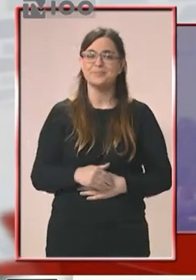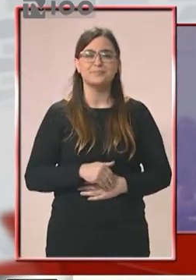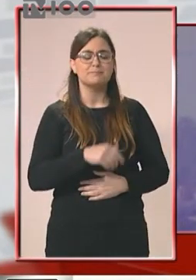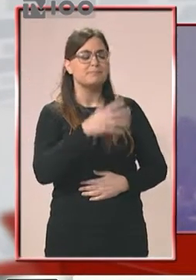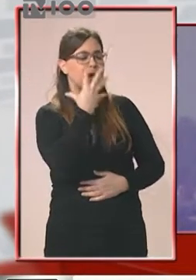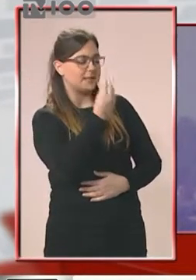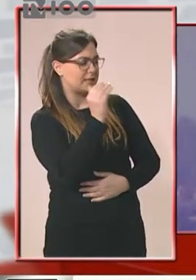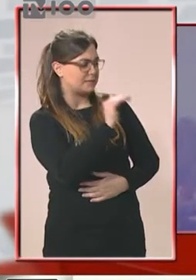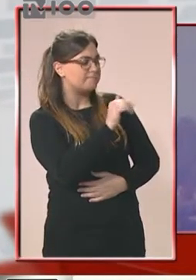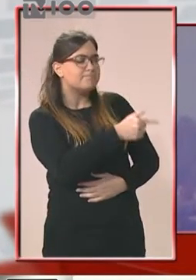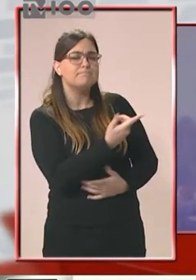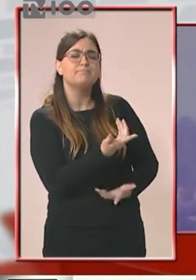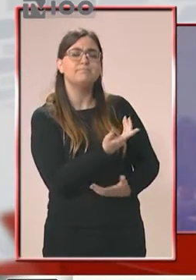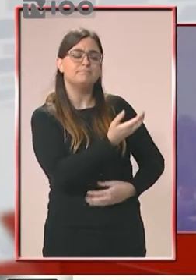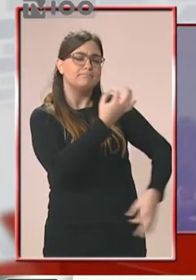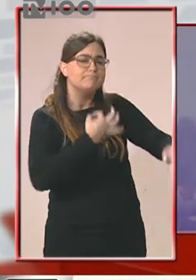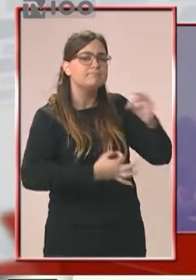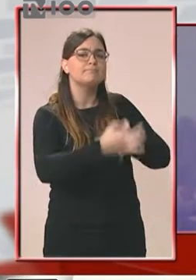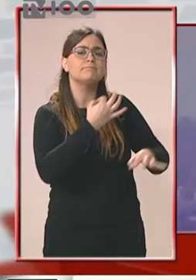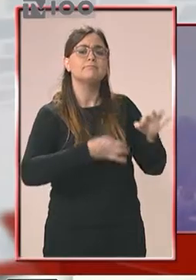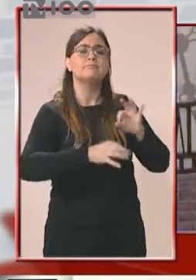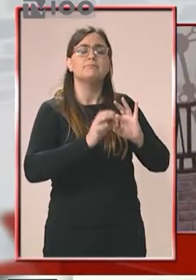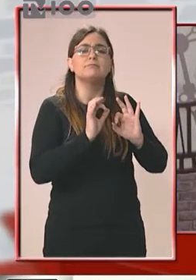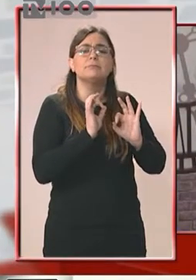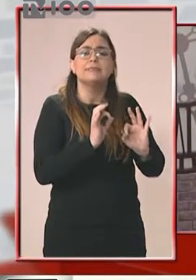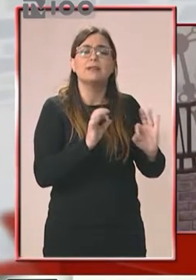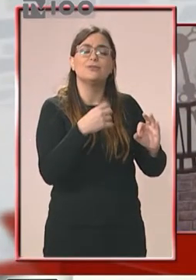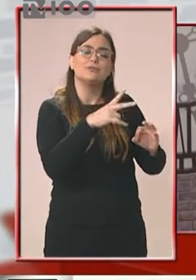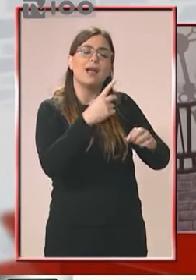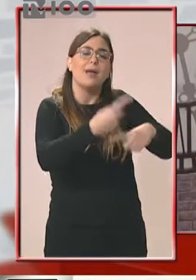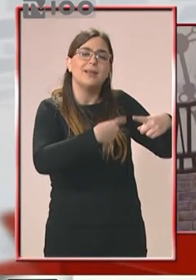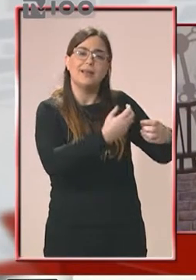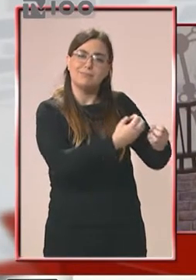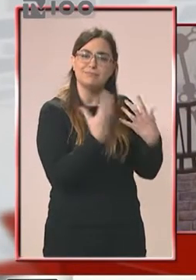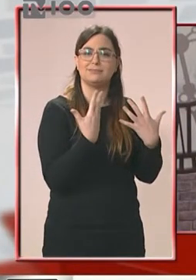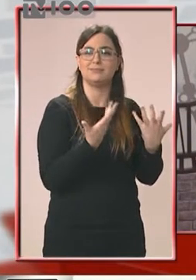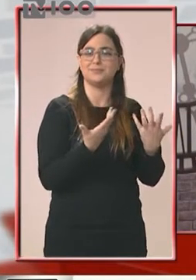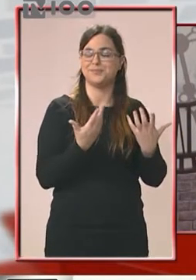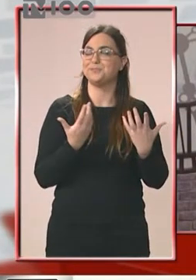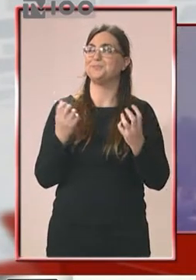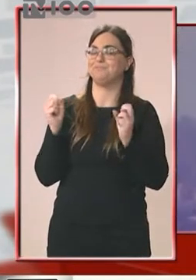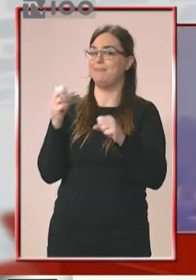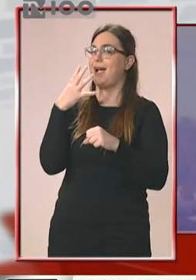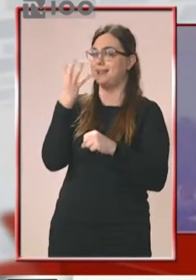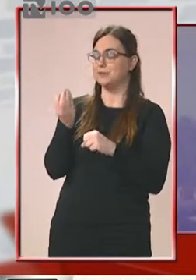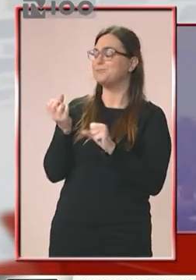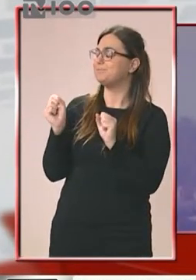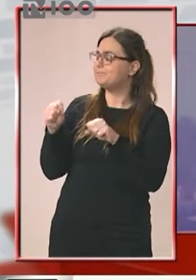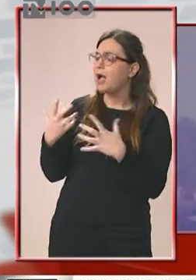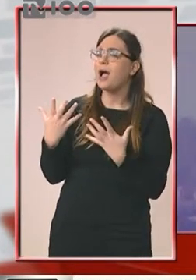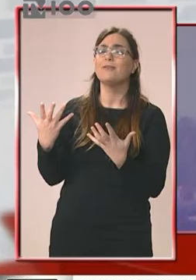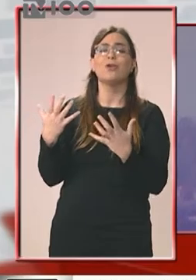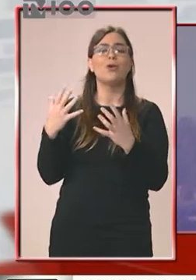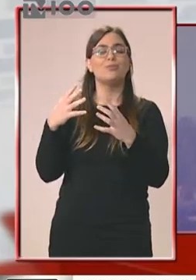Αλέξανδρε, ξεκίνα να μας εξηγείς τι ακριβώς συμβαίνει και να μας μεταφέρεις την εμπειρία σου, βασικά. Αυτό θέλει με. Ναι. Πρώτα απ' όλα, είναι ένα project το οποίο